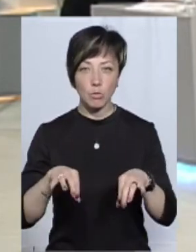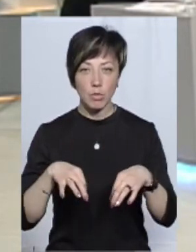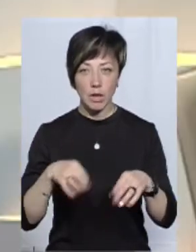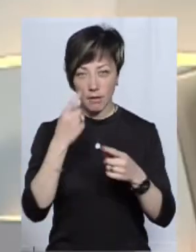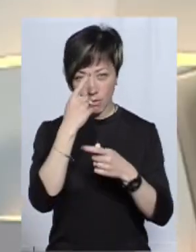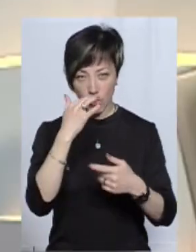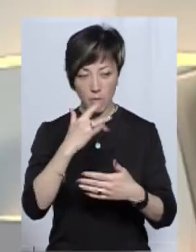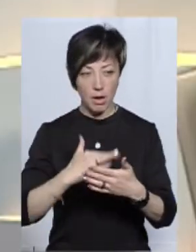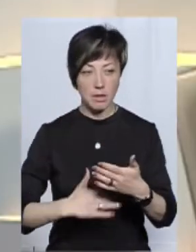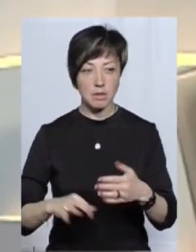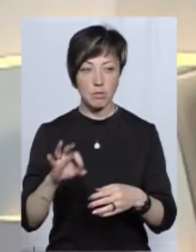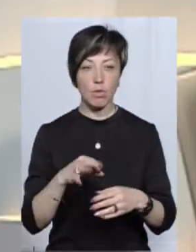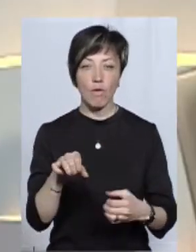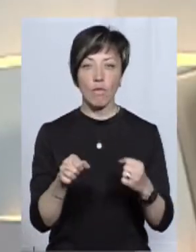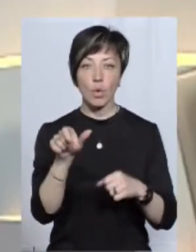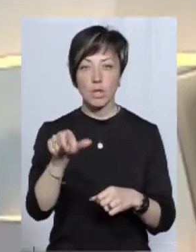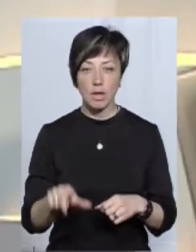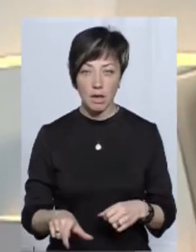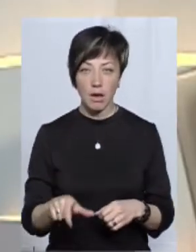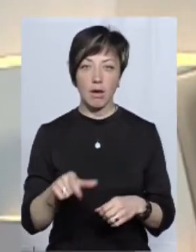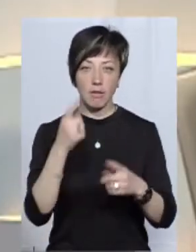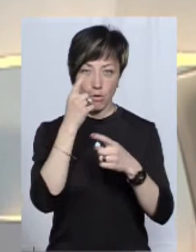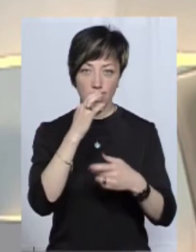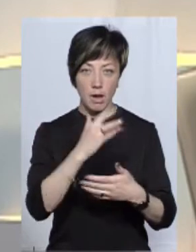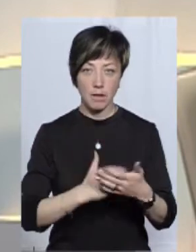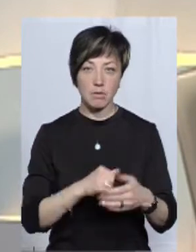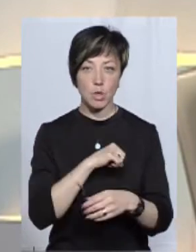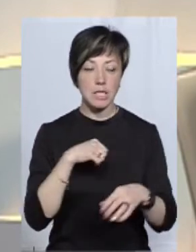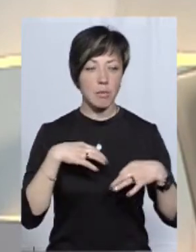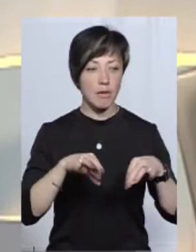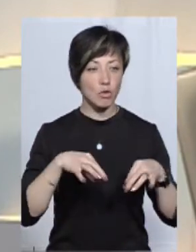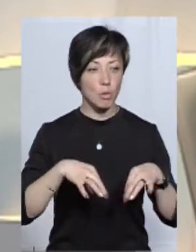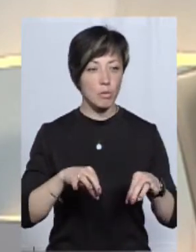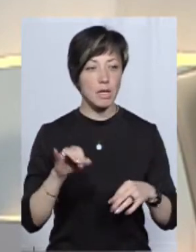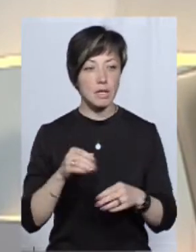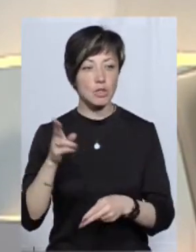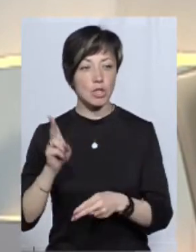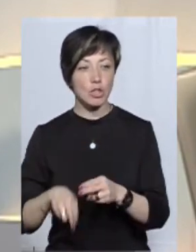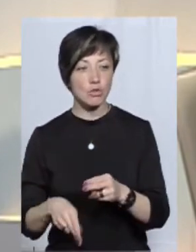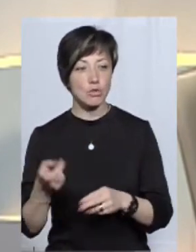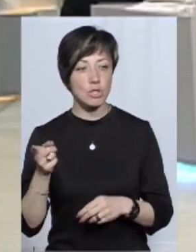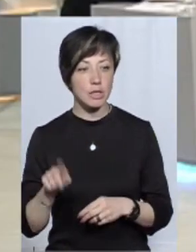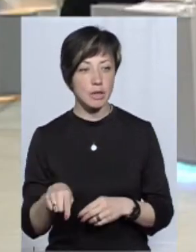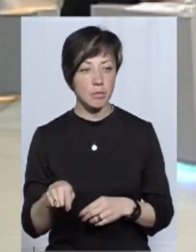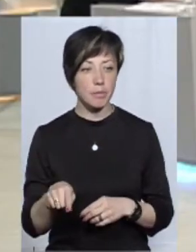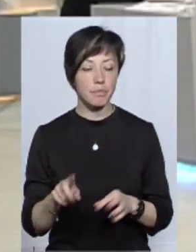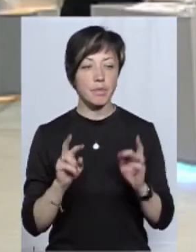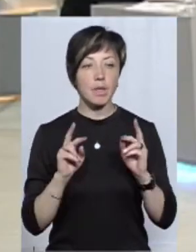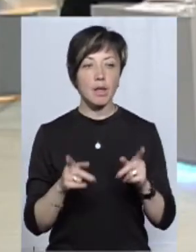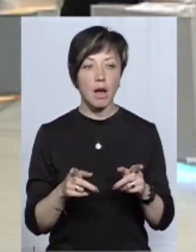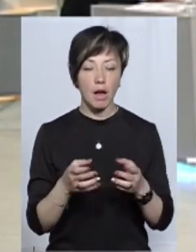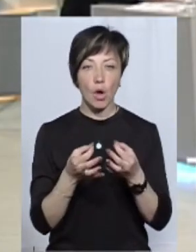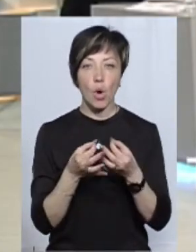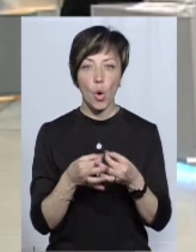інформація про водія, інформація про суб'єкта, інформація про сам автомобіль. І закінчуючи тим, як